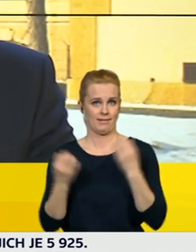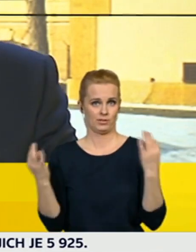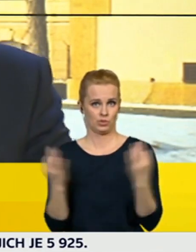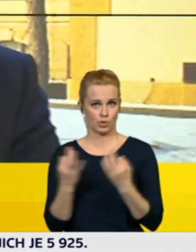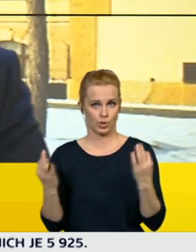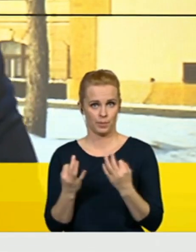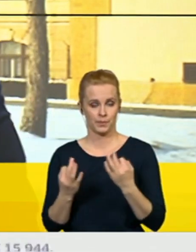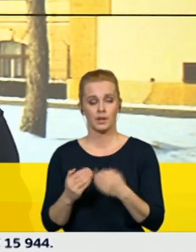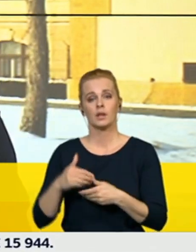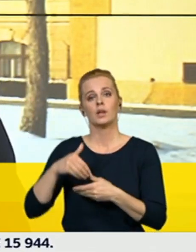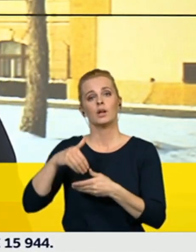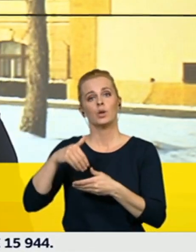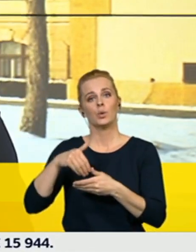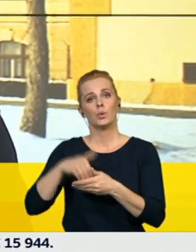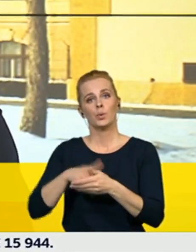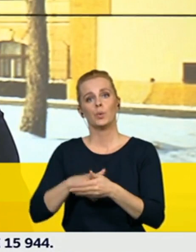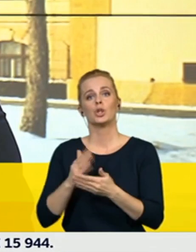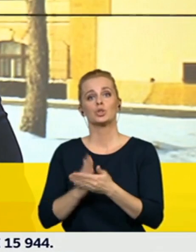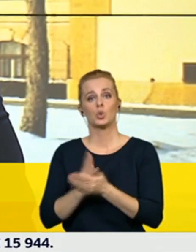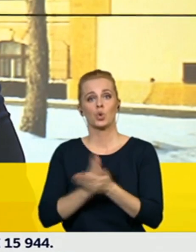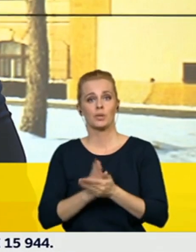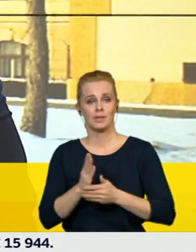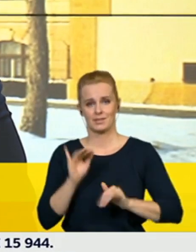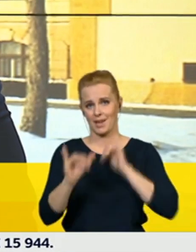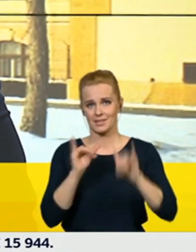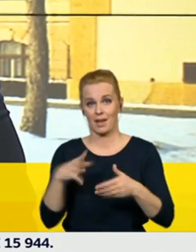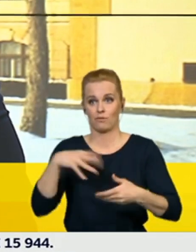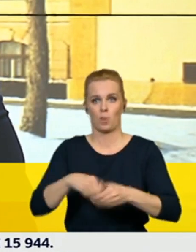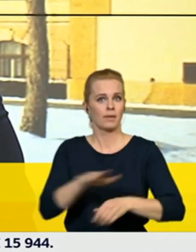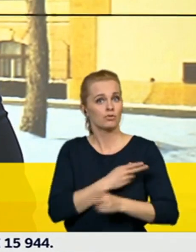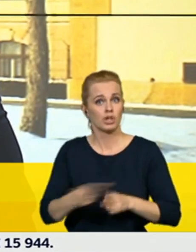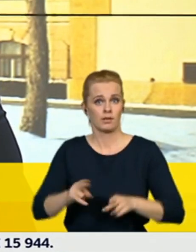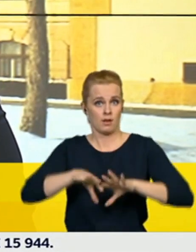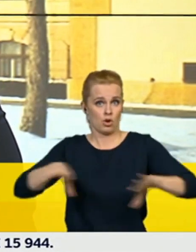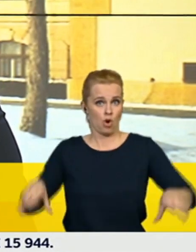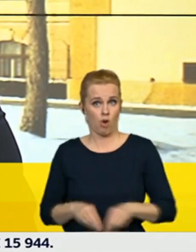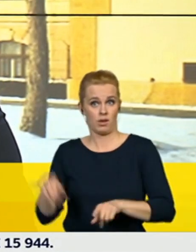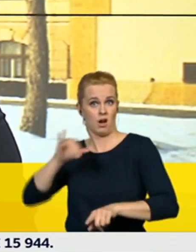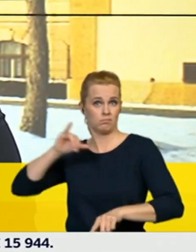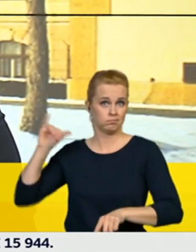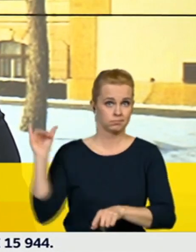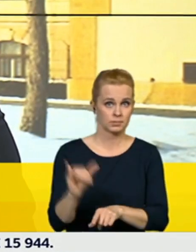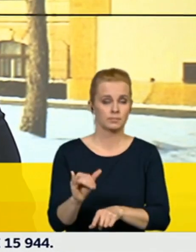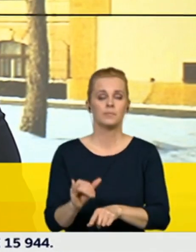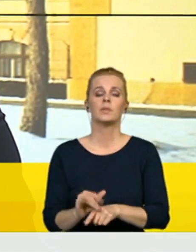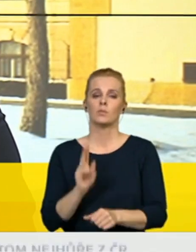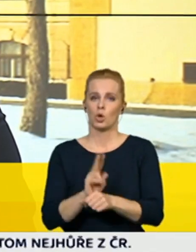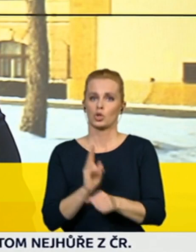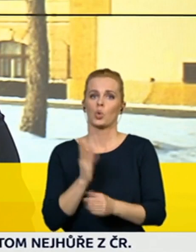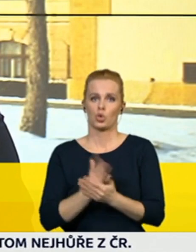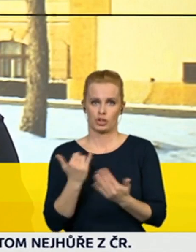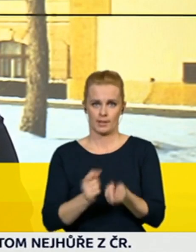reakce na tzv. služivní cesty s celou rodinou, kdy říkáme, že je jasně stanovna, kdo může být ubytován,